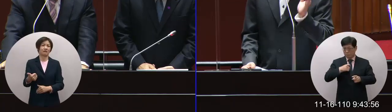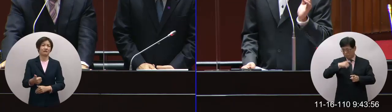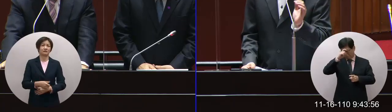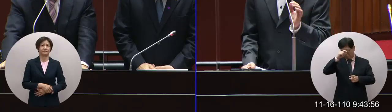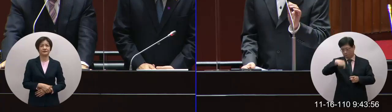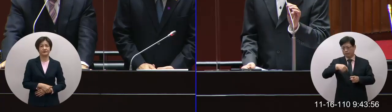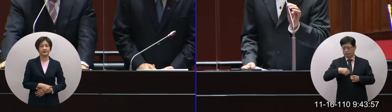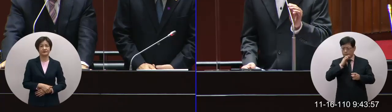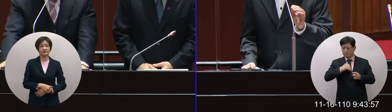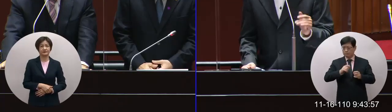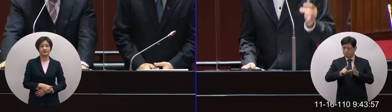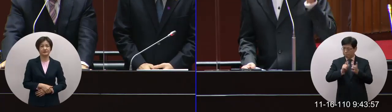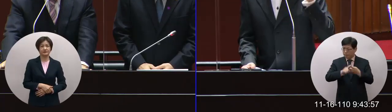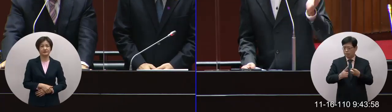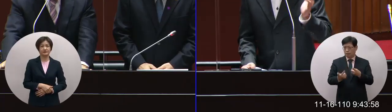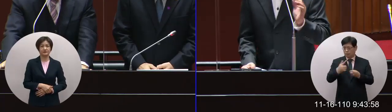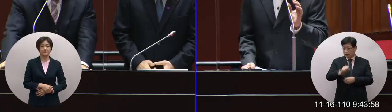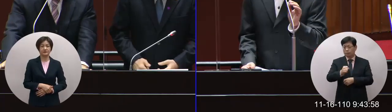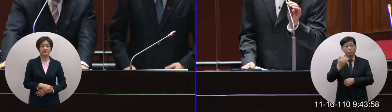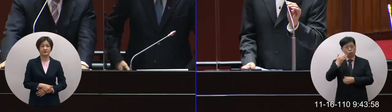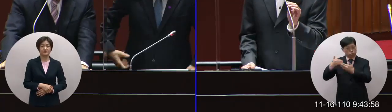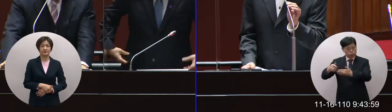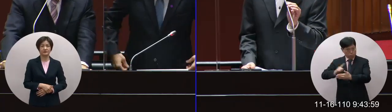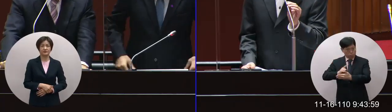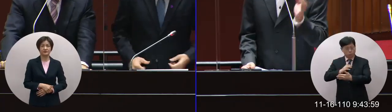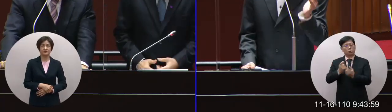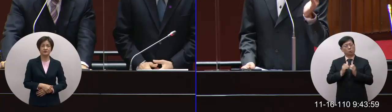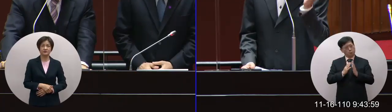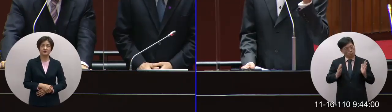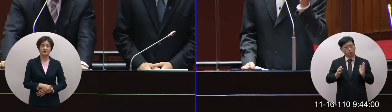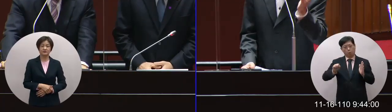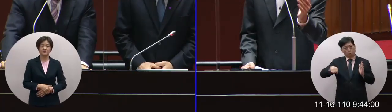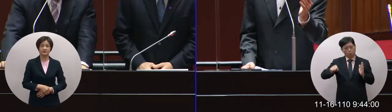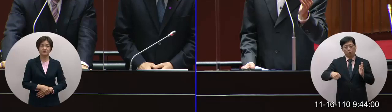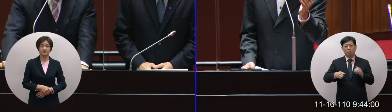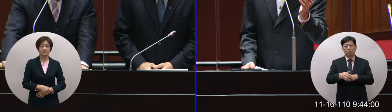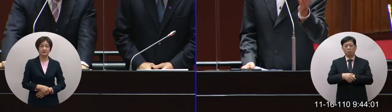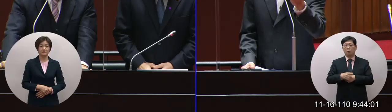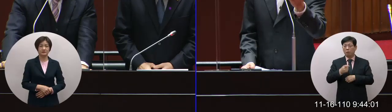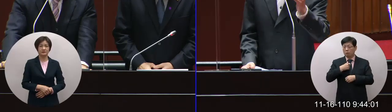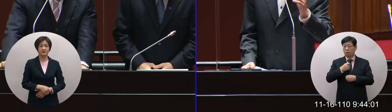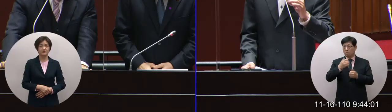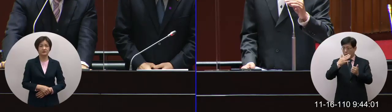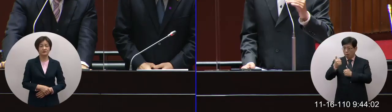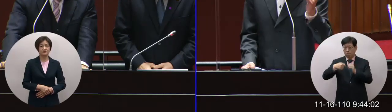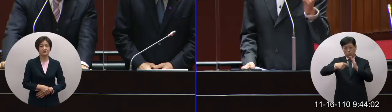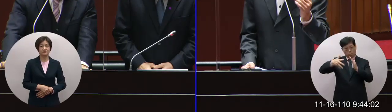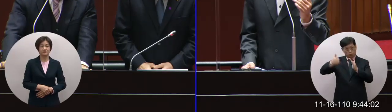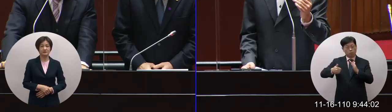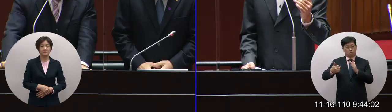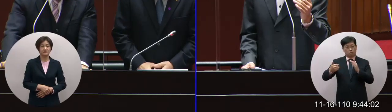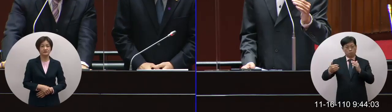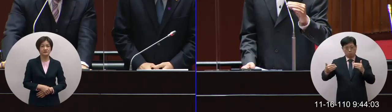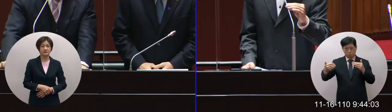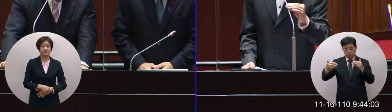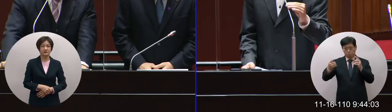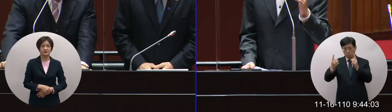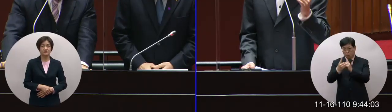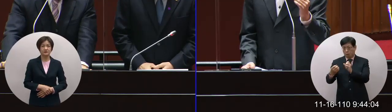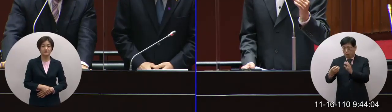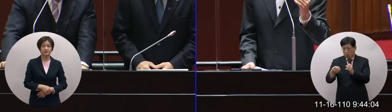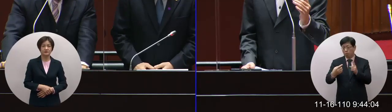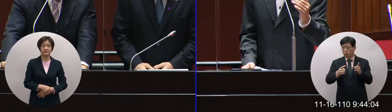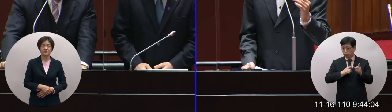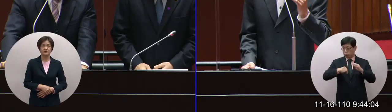希望說這是一個契機那如果大陸那邊自出善意他直接要跟院長你們這邊來對接那